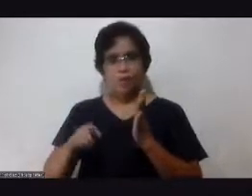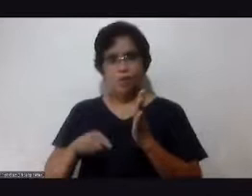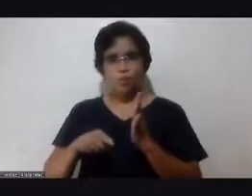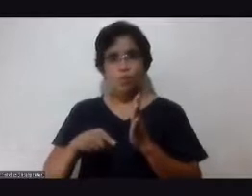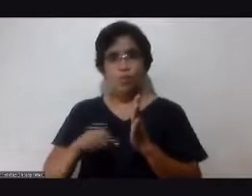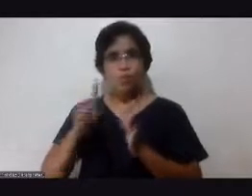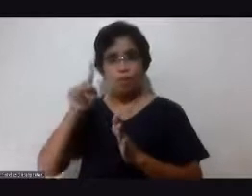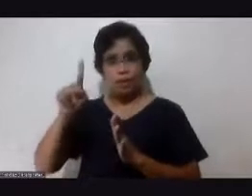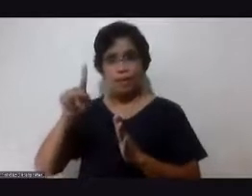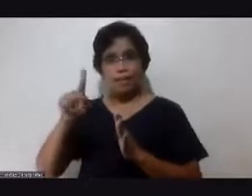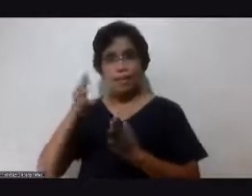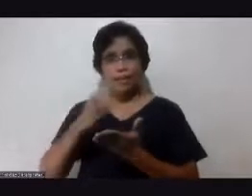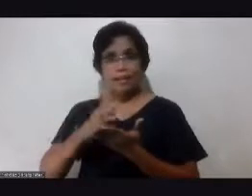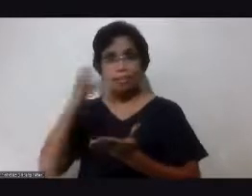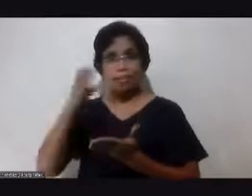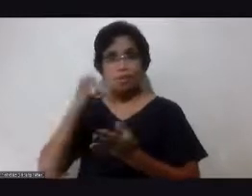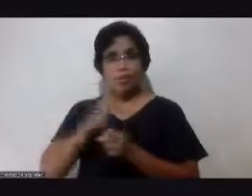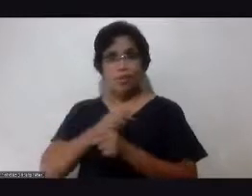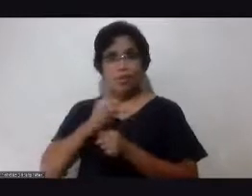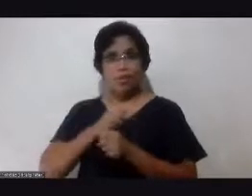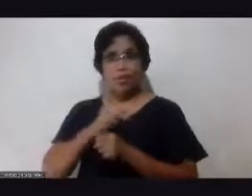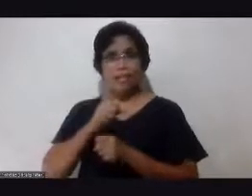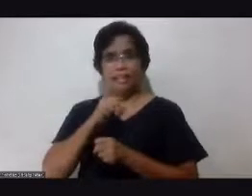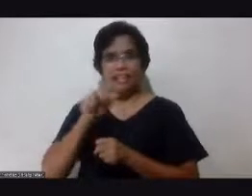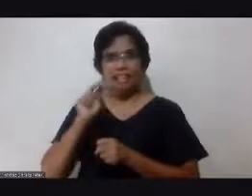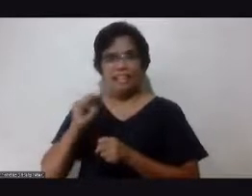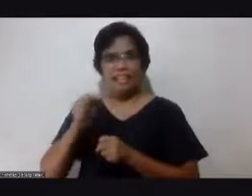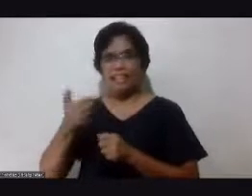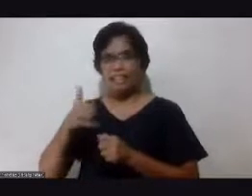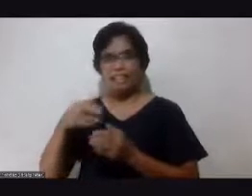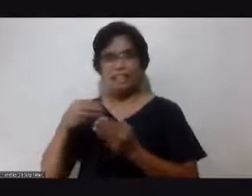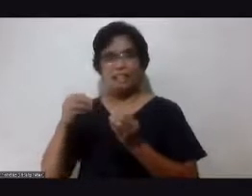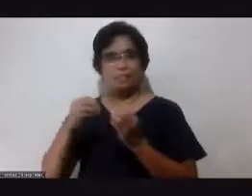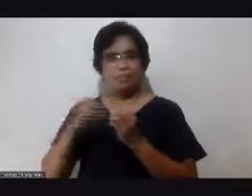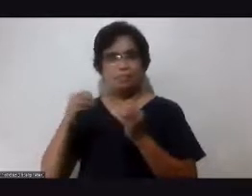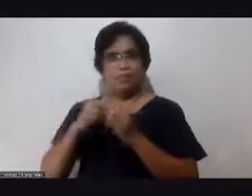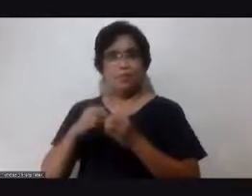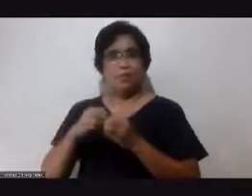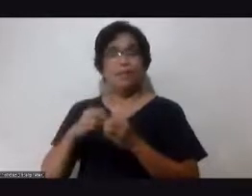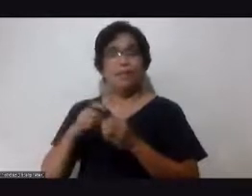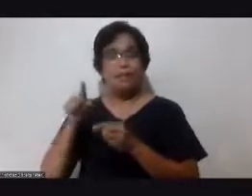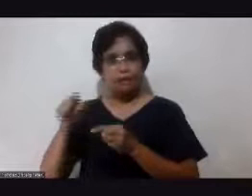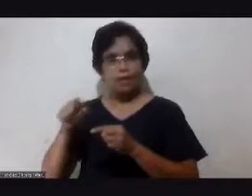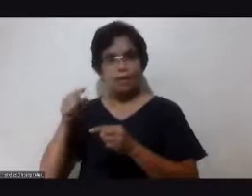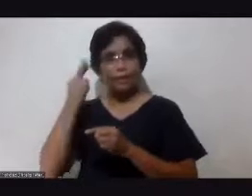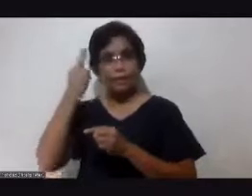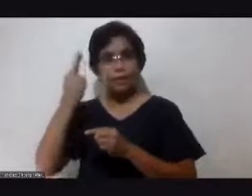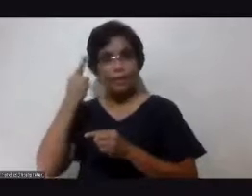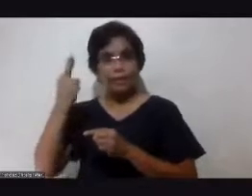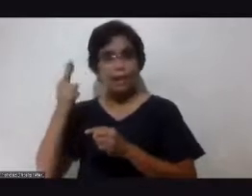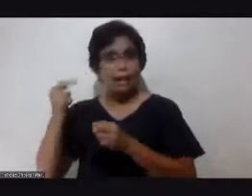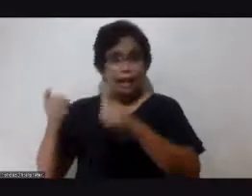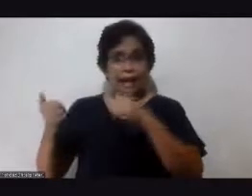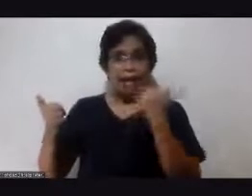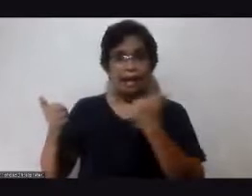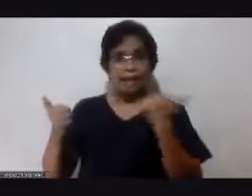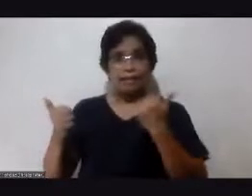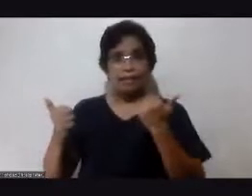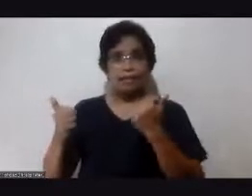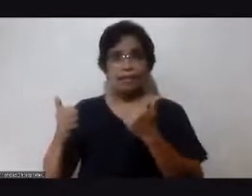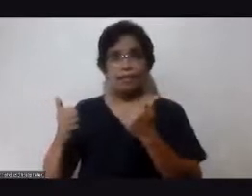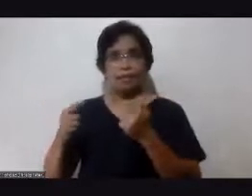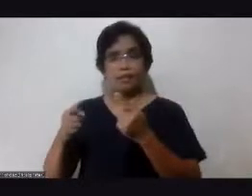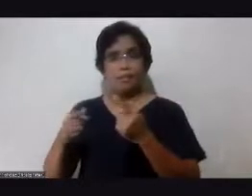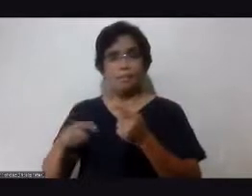it. I don't need anything more. Yeah. Okay? For me, yan yung trigger. Okay? Yung ibang tao, yung sobrang